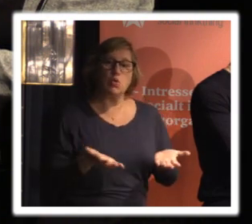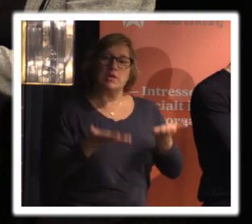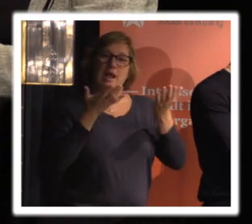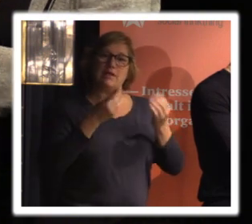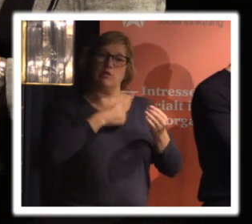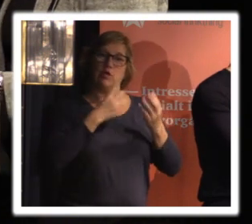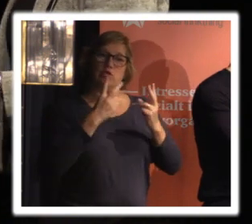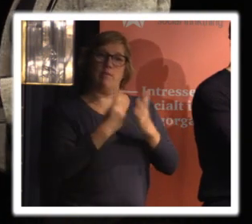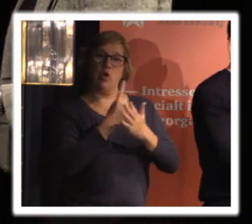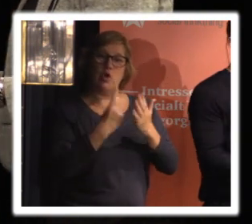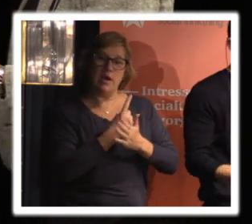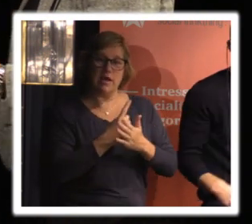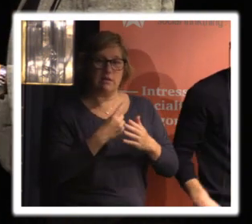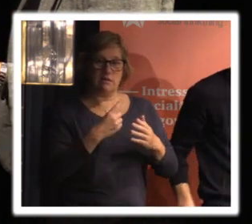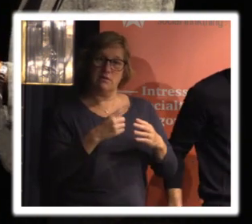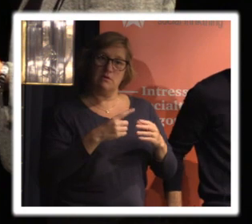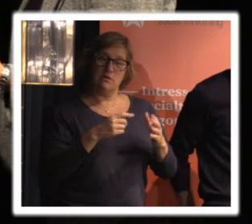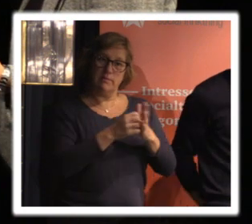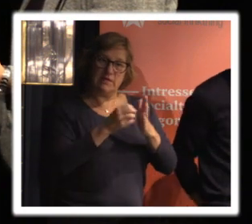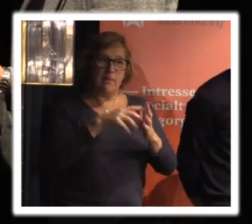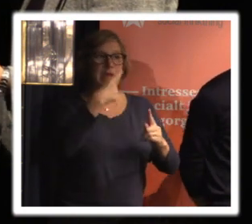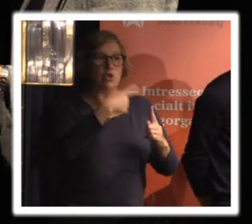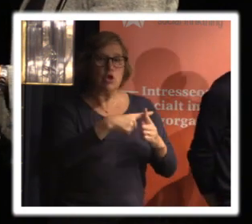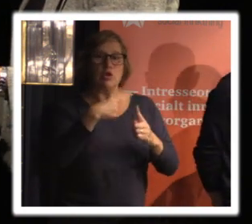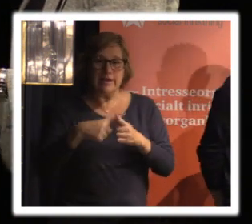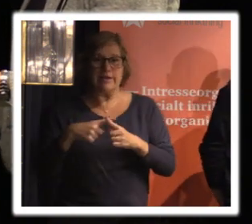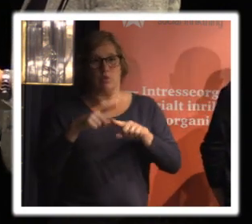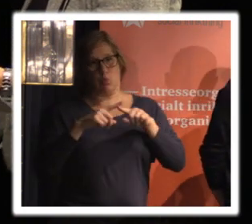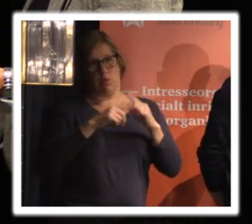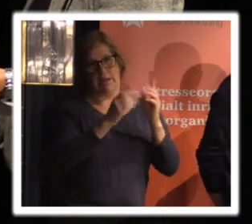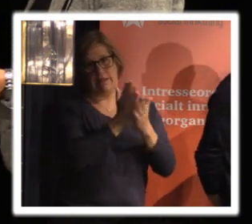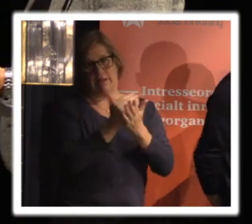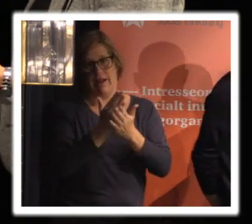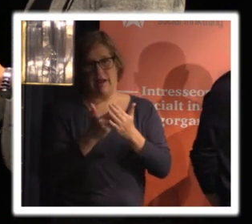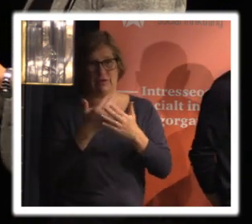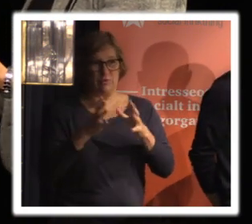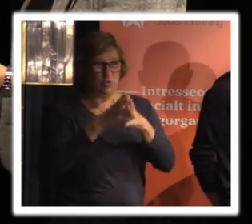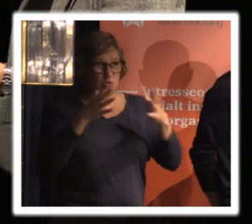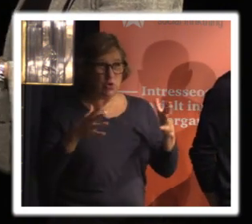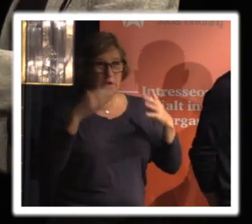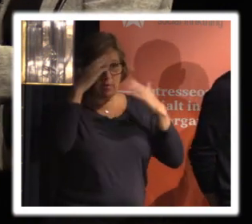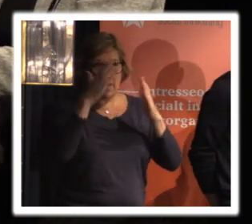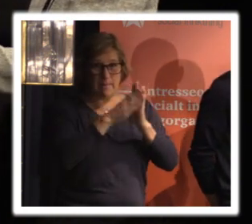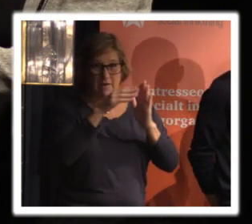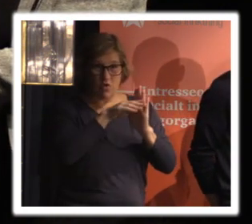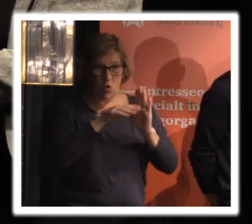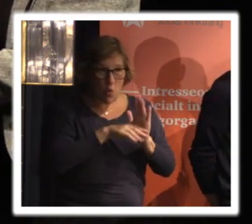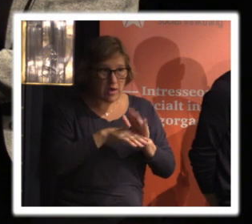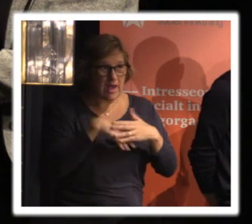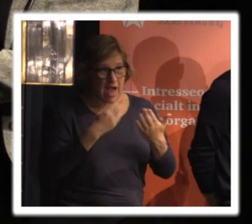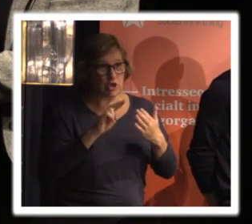oss genom att förtydliga ett antal saker för det stora problemet när förordningen som Amelia pratar om ska implementeras i en ny